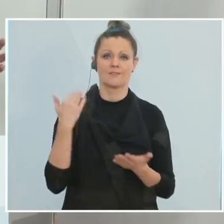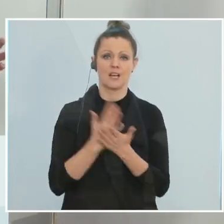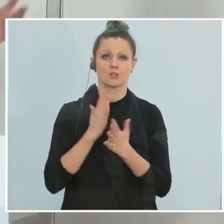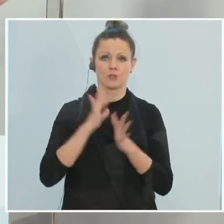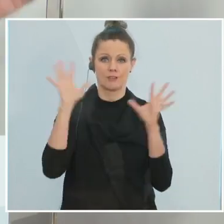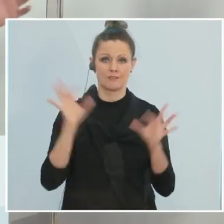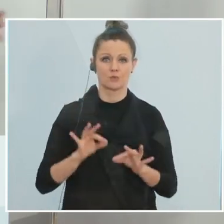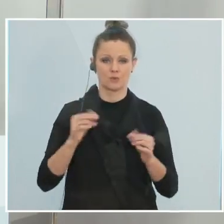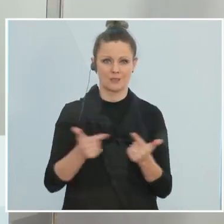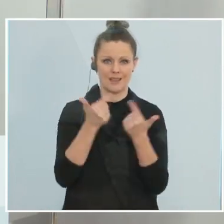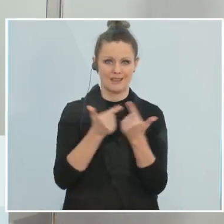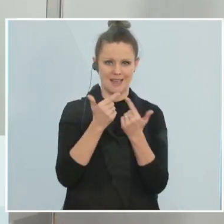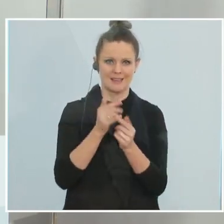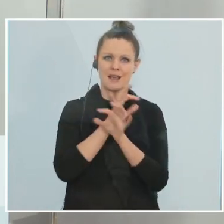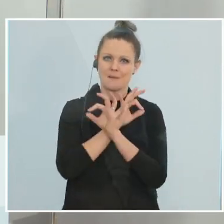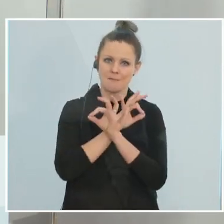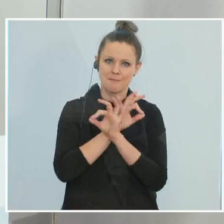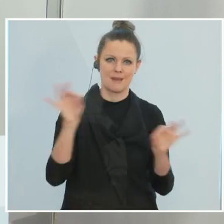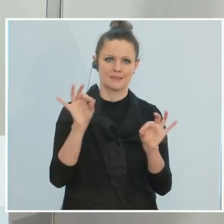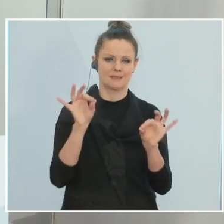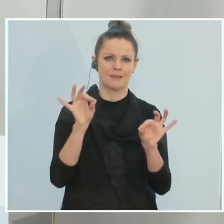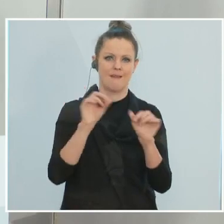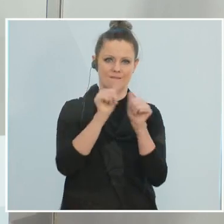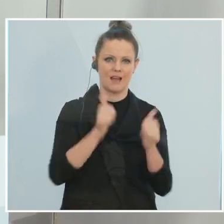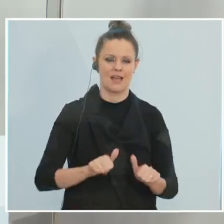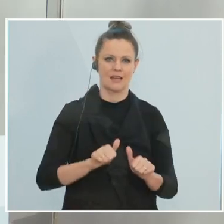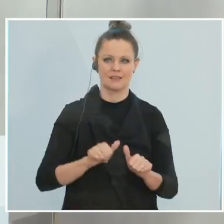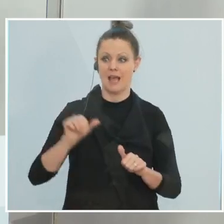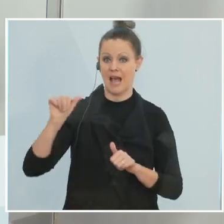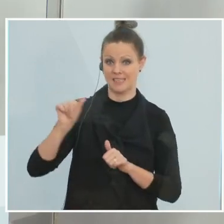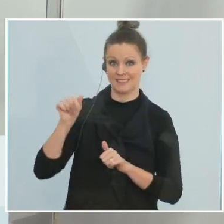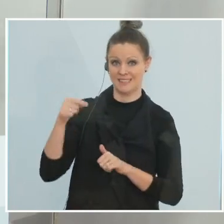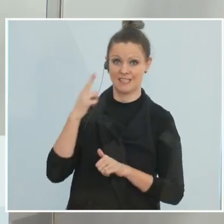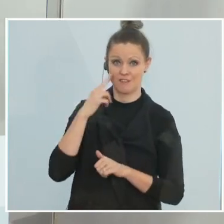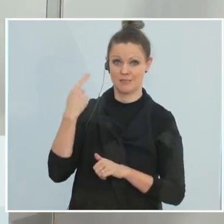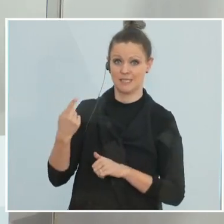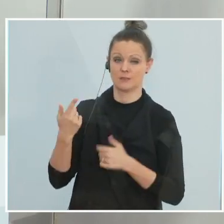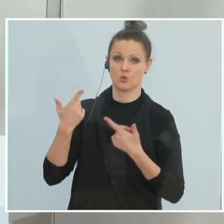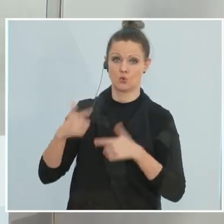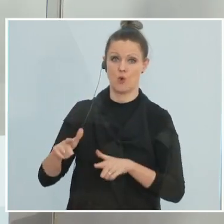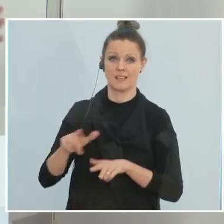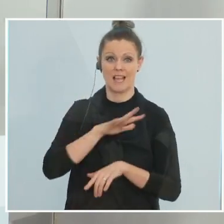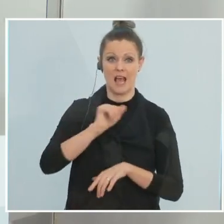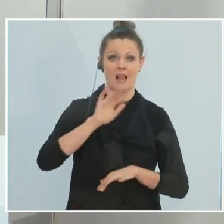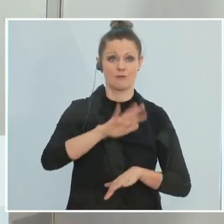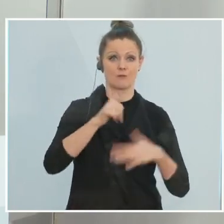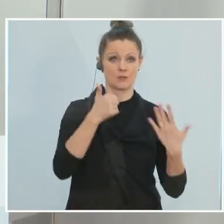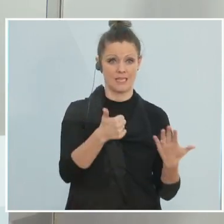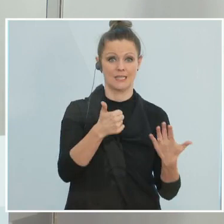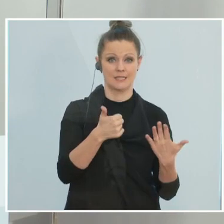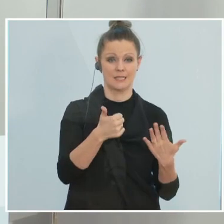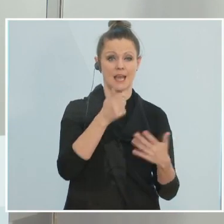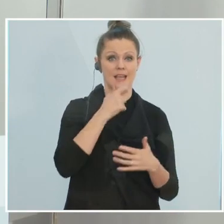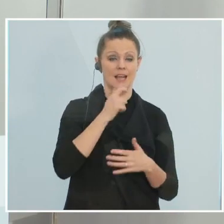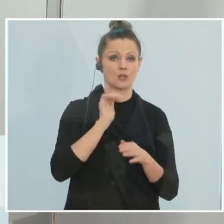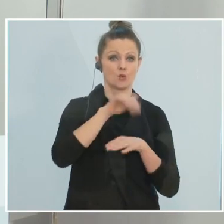Best Case mit der vollständigen Zulassung von AstraZeneca ein Angebot für jeden über 65 im ersten Quartal geimpft zu